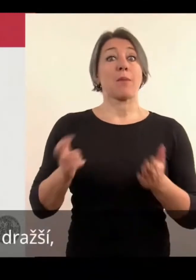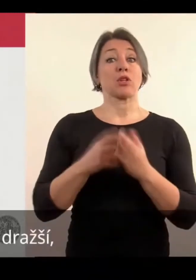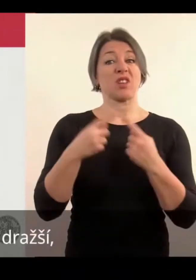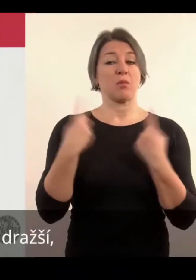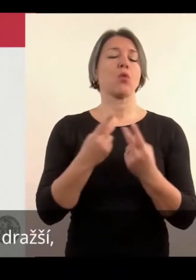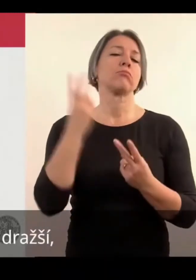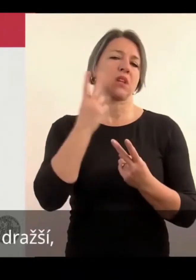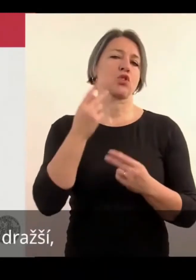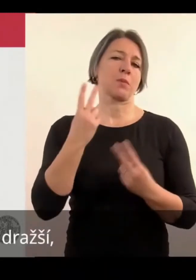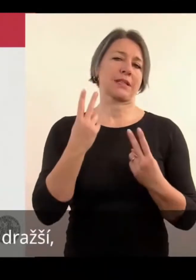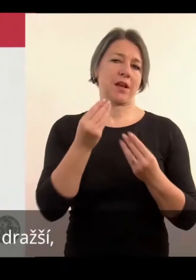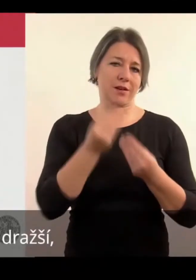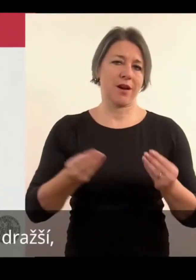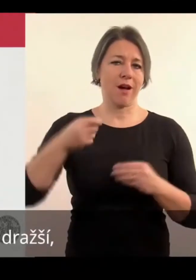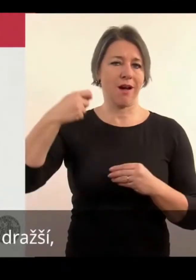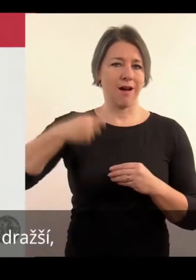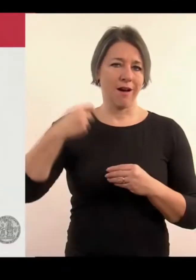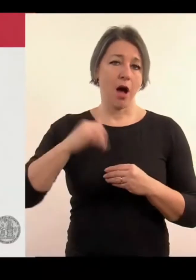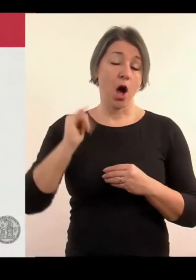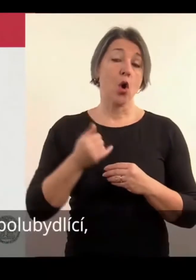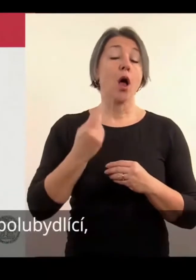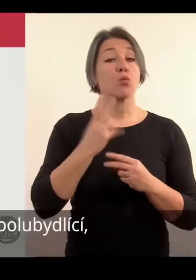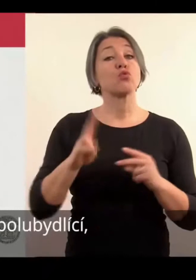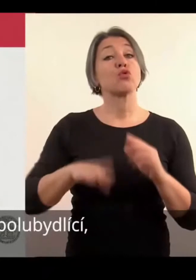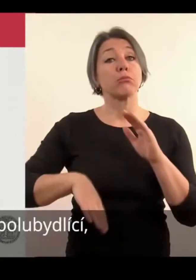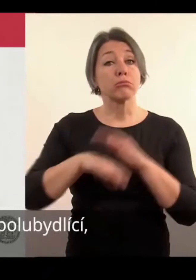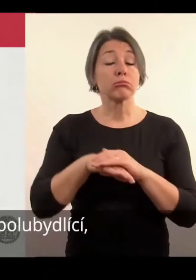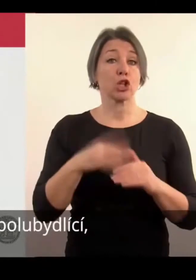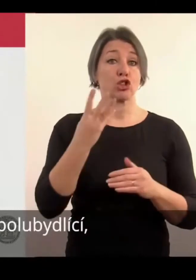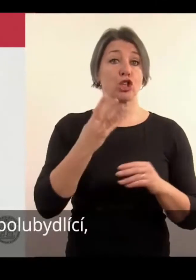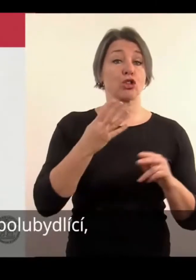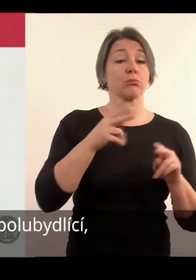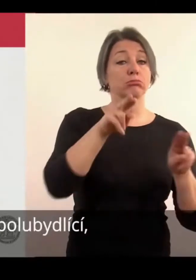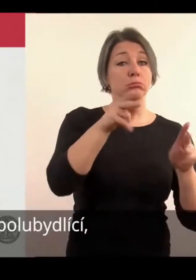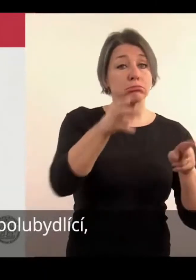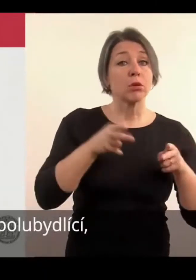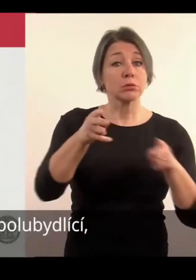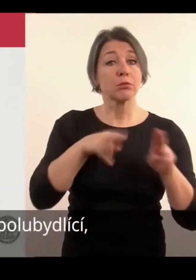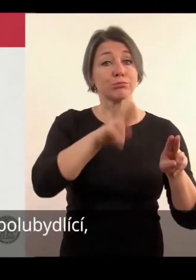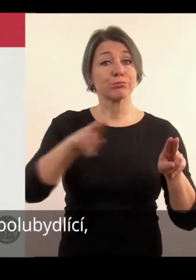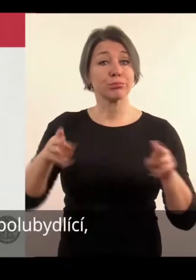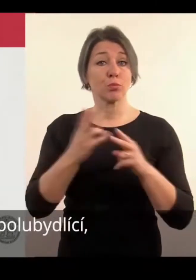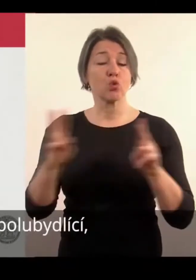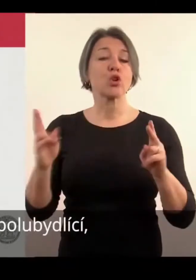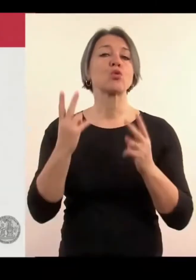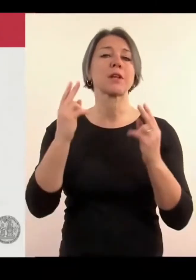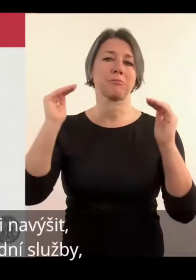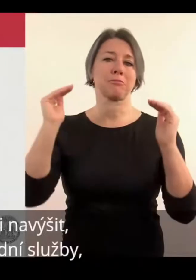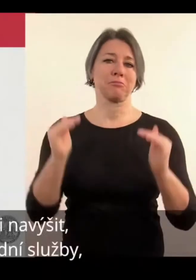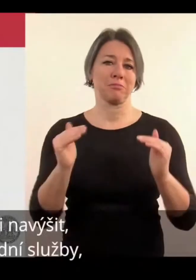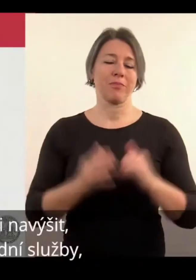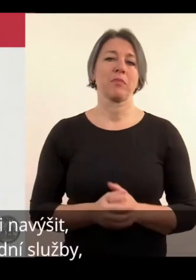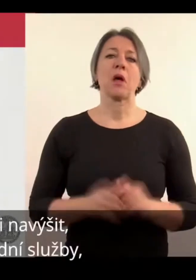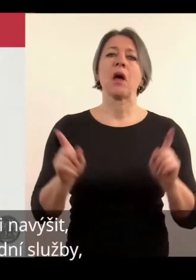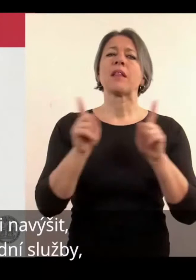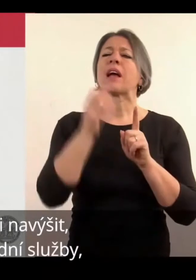pokoj je dražší, můžete mít jednoho a třeba třeba přijde spoubědnicí, tak prostě se ta částka smižuje. A samozřejmě ta částka se